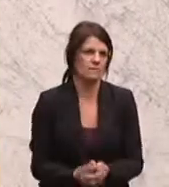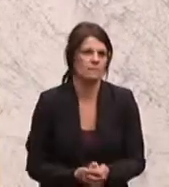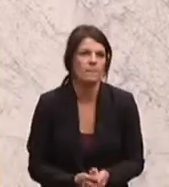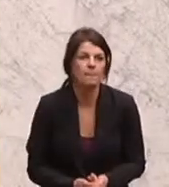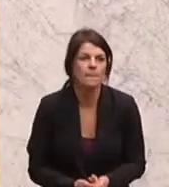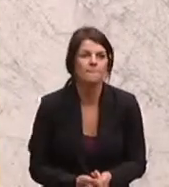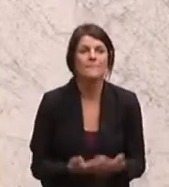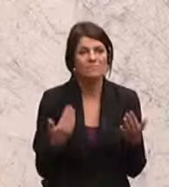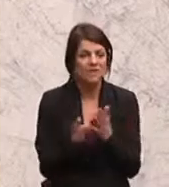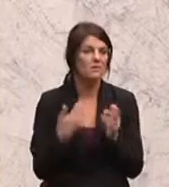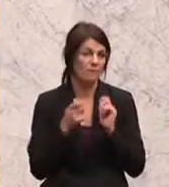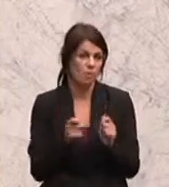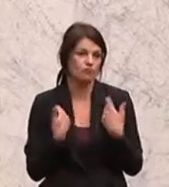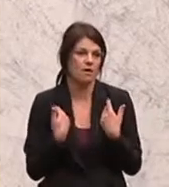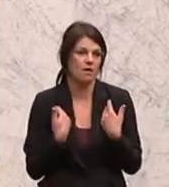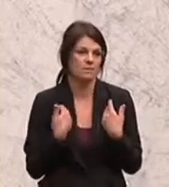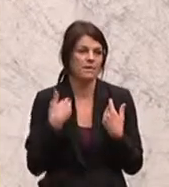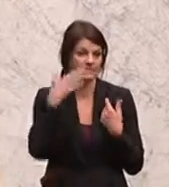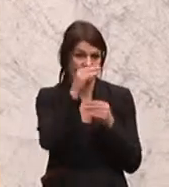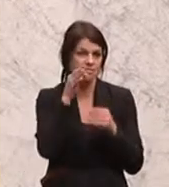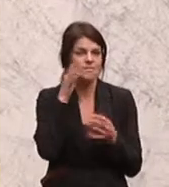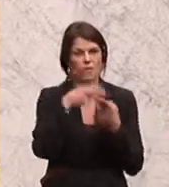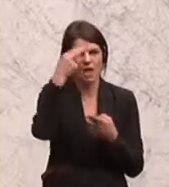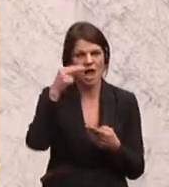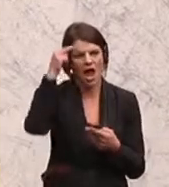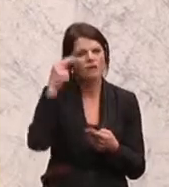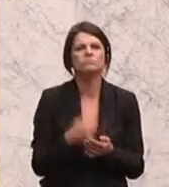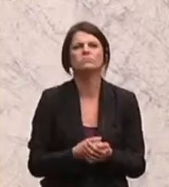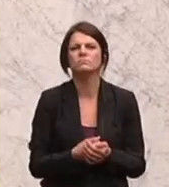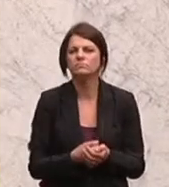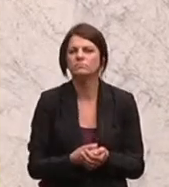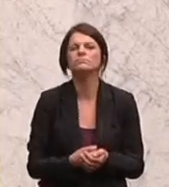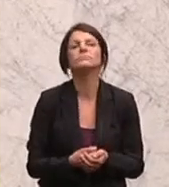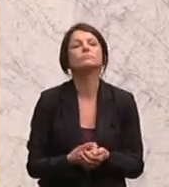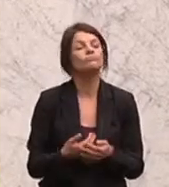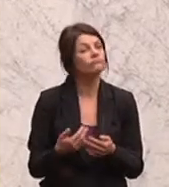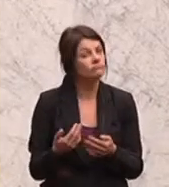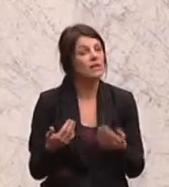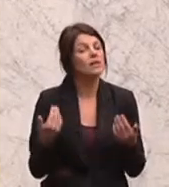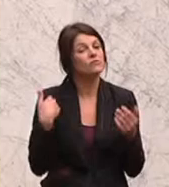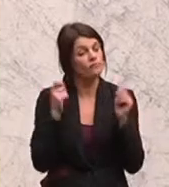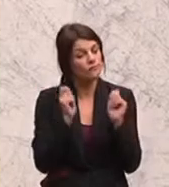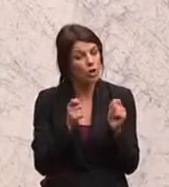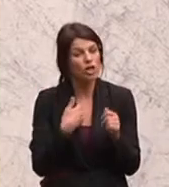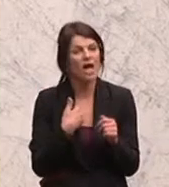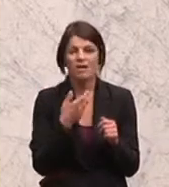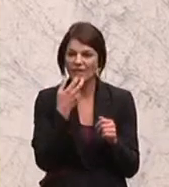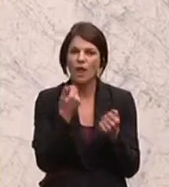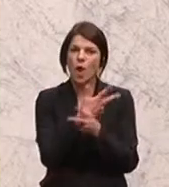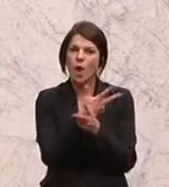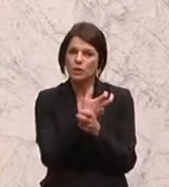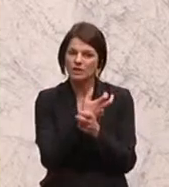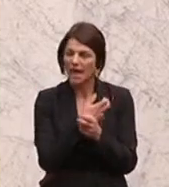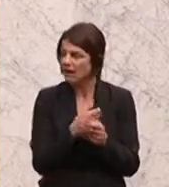Daher schlage ich vor, meine sehr geehrten Damen und Herren, es hat ja schon einmal gegeben, dass wir einen Österreich-Konvent wieder